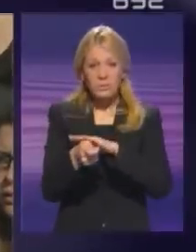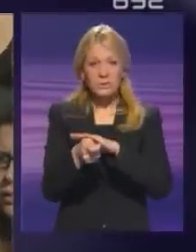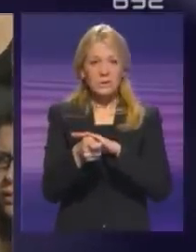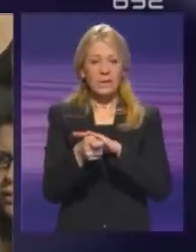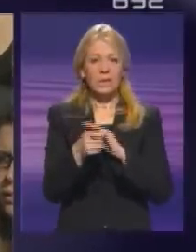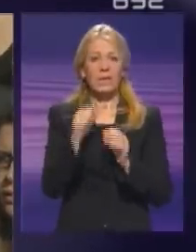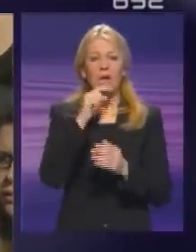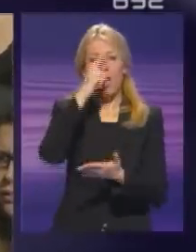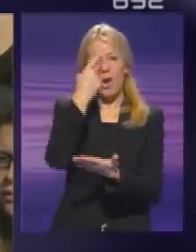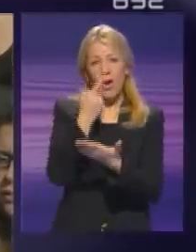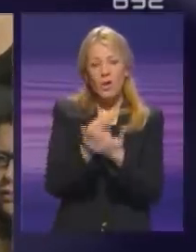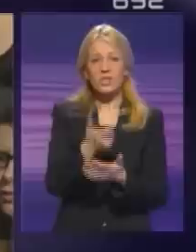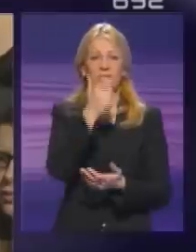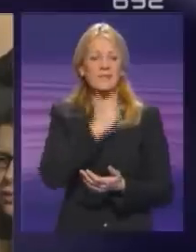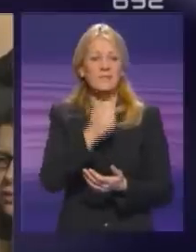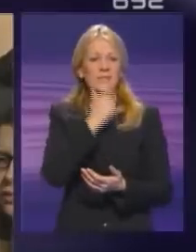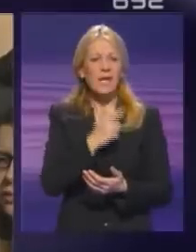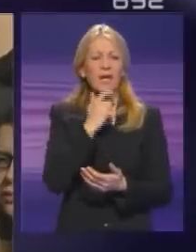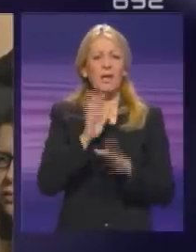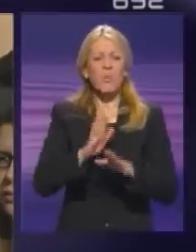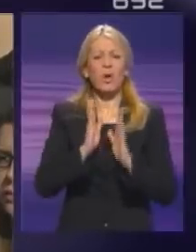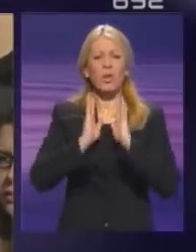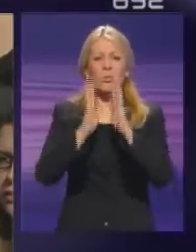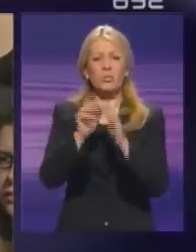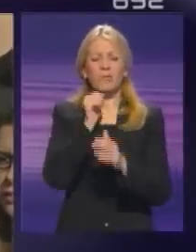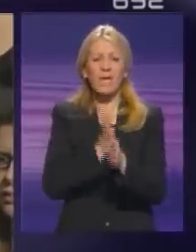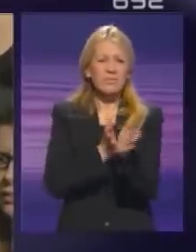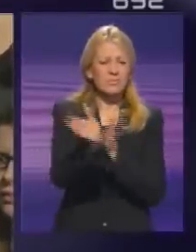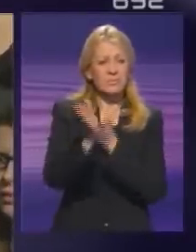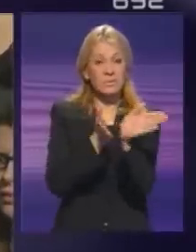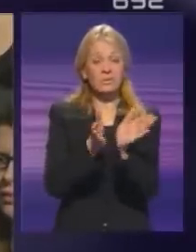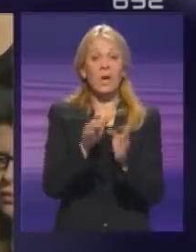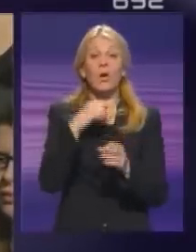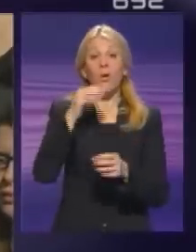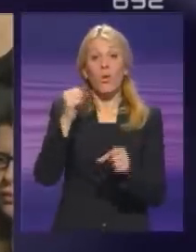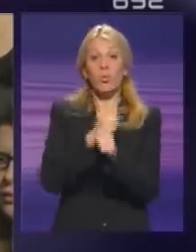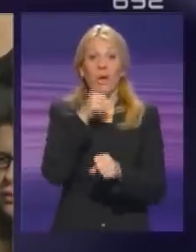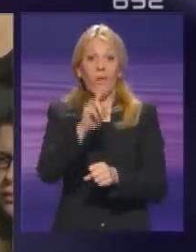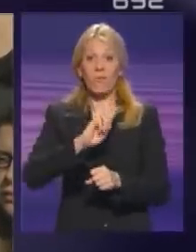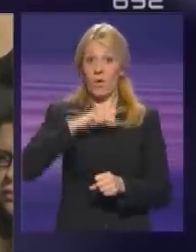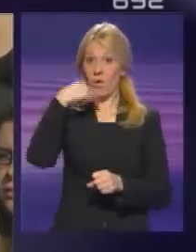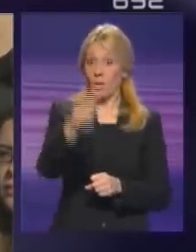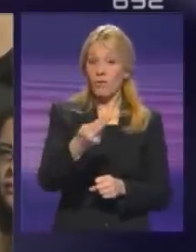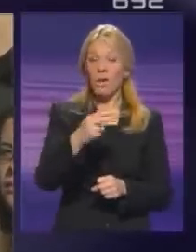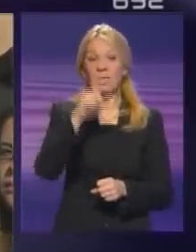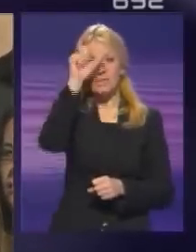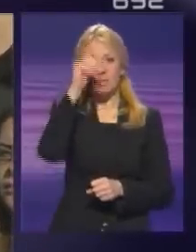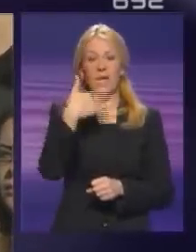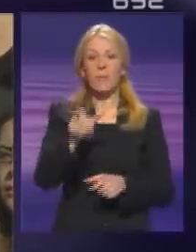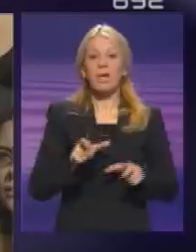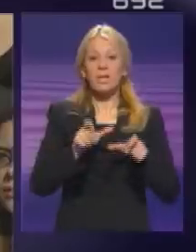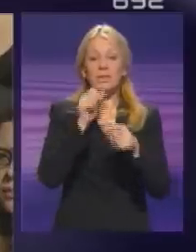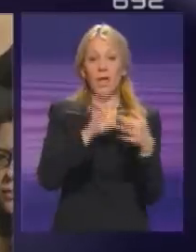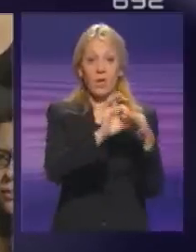loših, starih, sporih puteva iz stramputica, upravo je ovo odgovor Srpske napredne stranke i